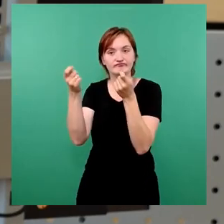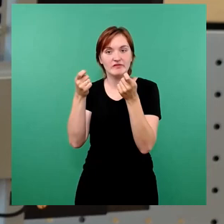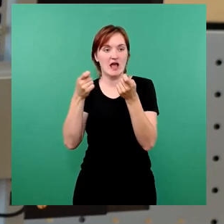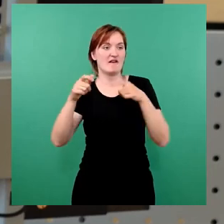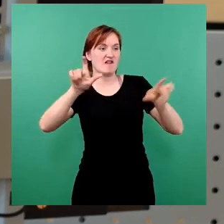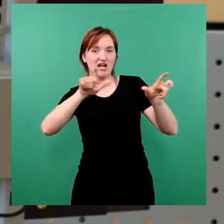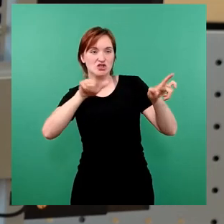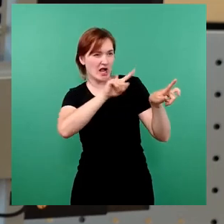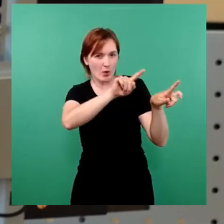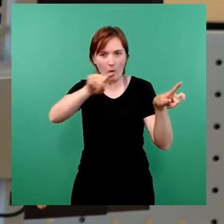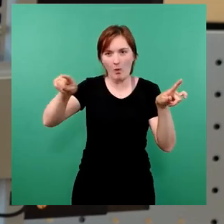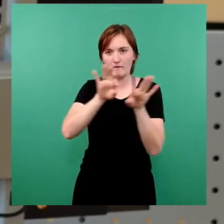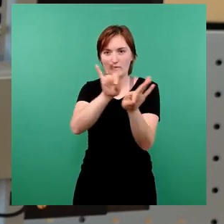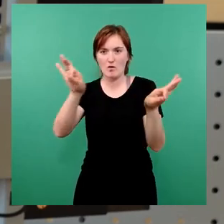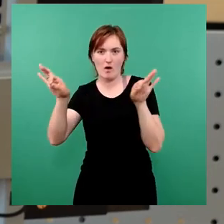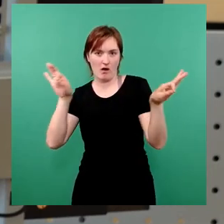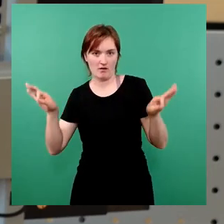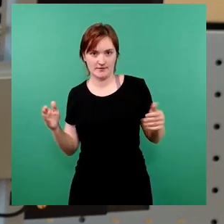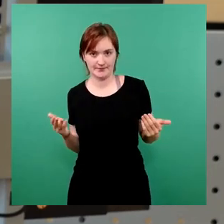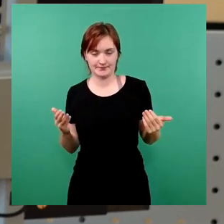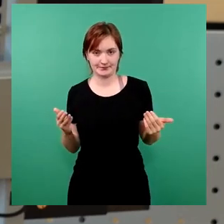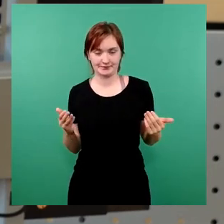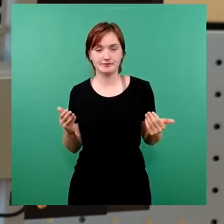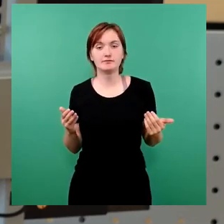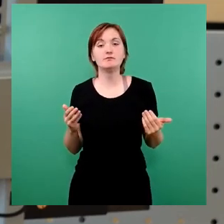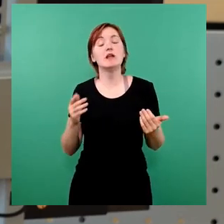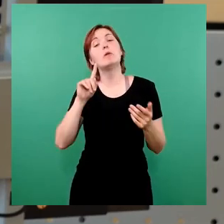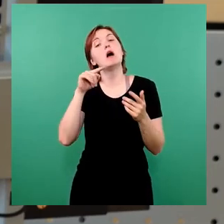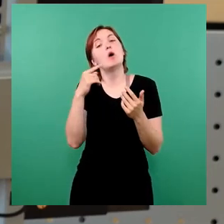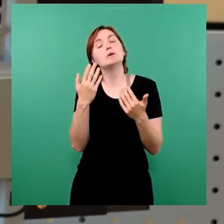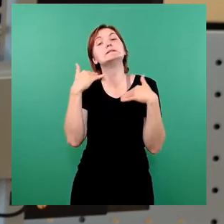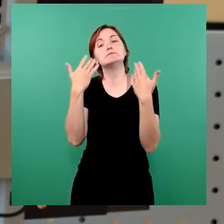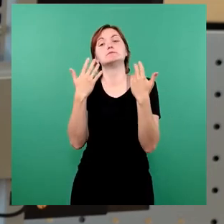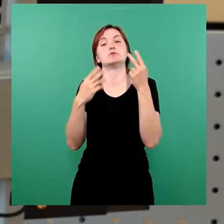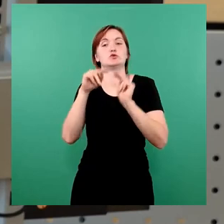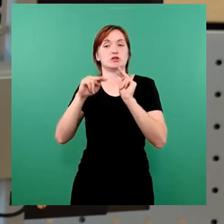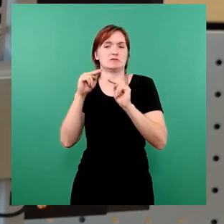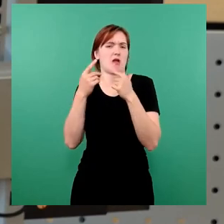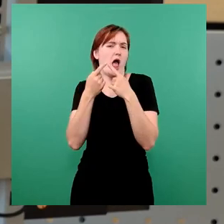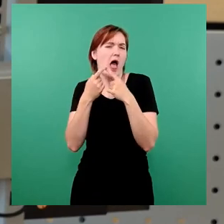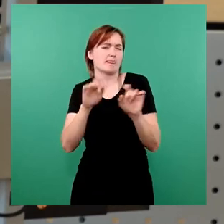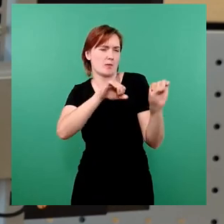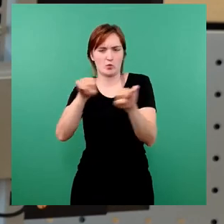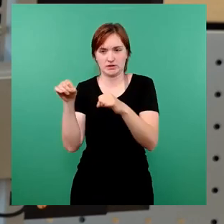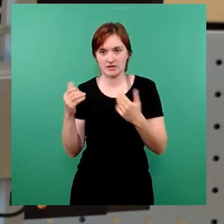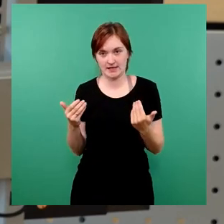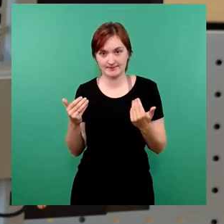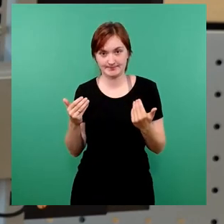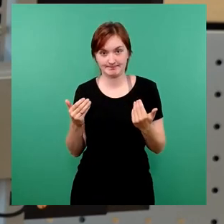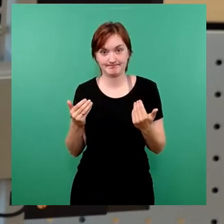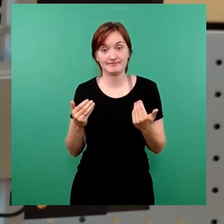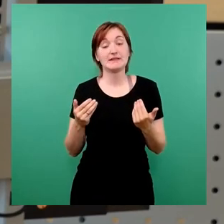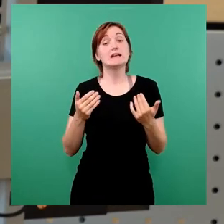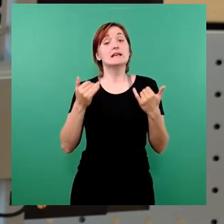Genehmigungsverfahren übernimmt. Es gibt aber sicher auch andere Wege. Bisher sind nämlich die Verfahren